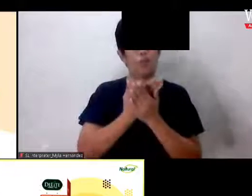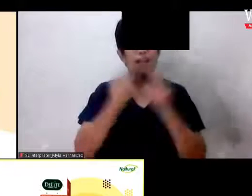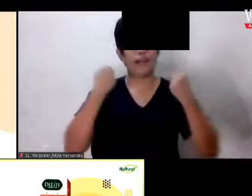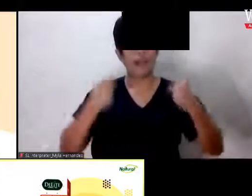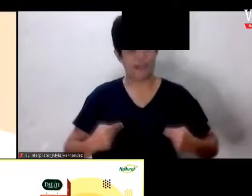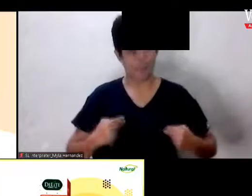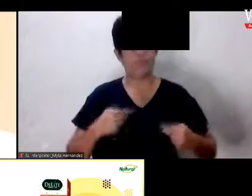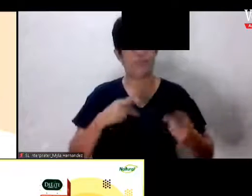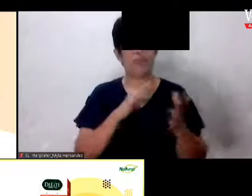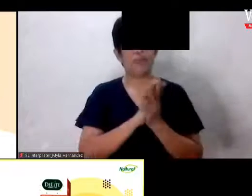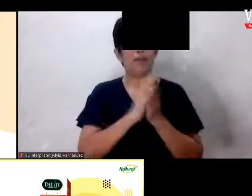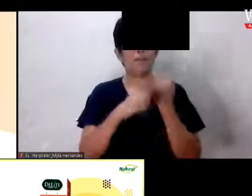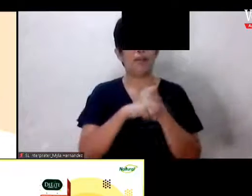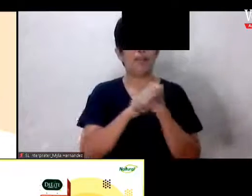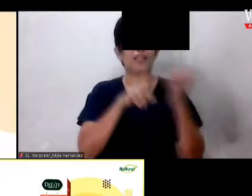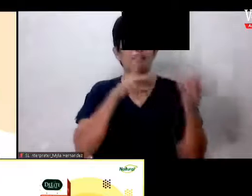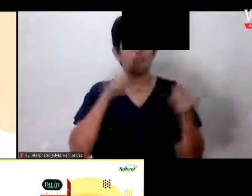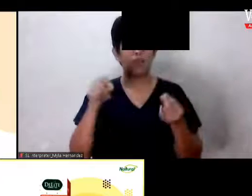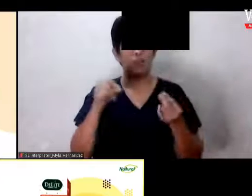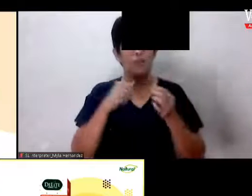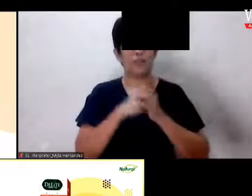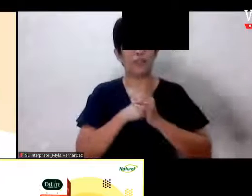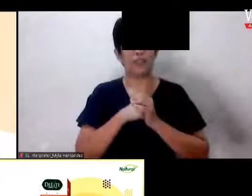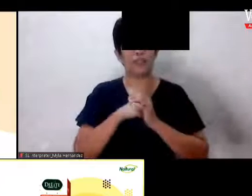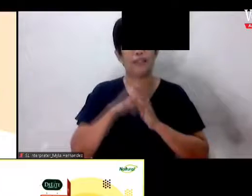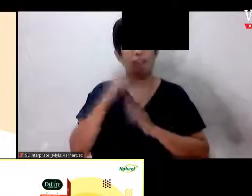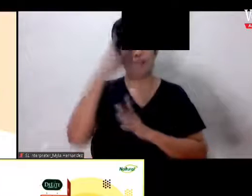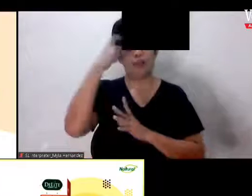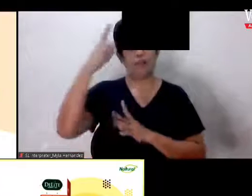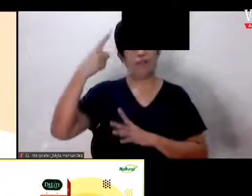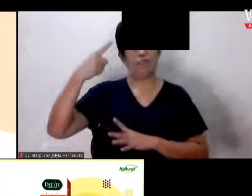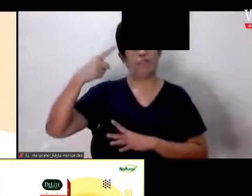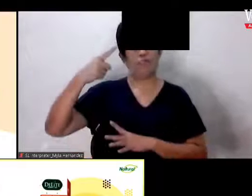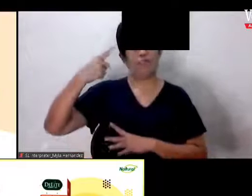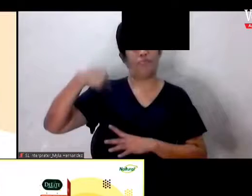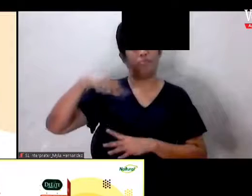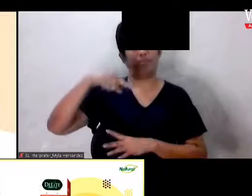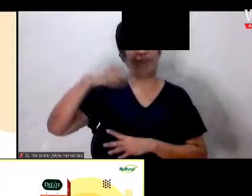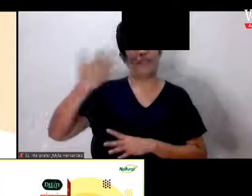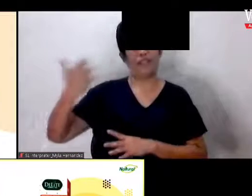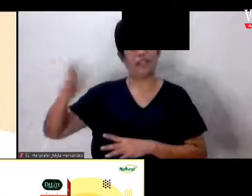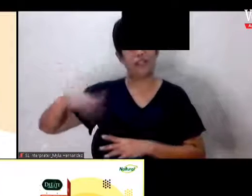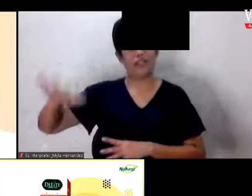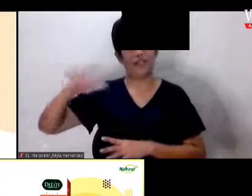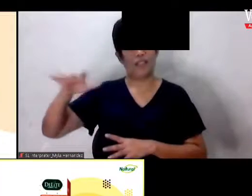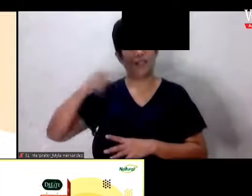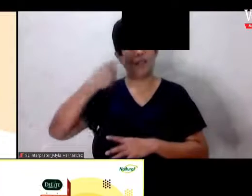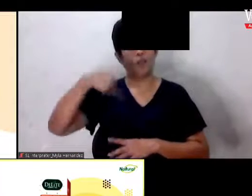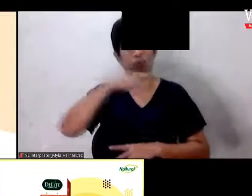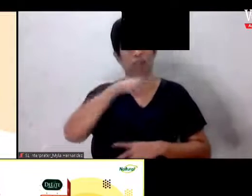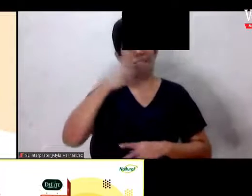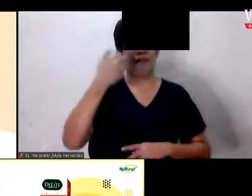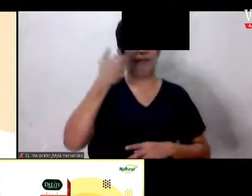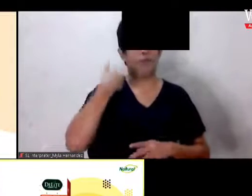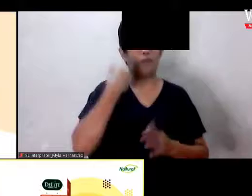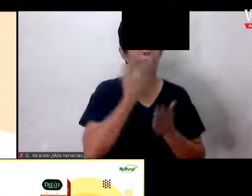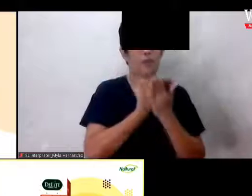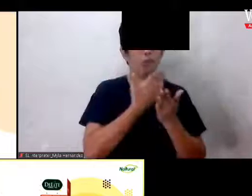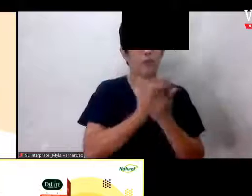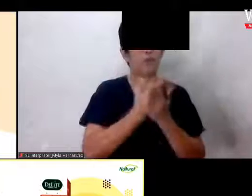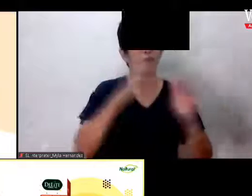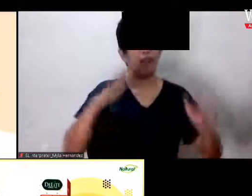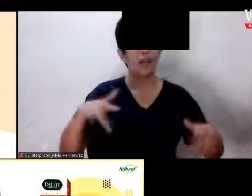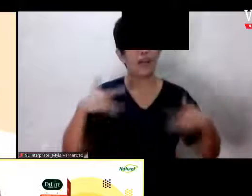natin Okay Gawin natin Okay Ang pangarap nilang may magandang buhay tayo At ang mga apo natin